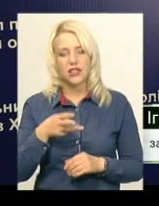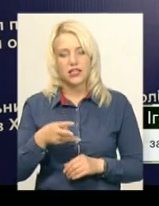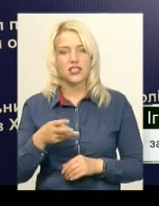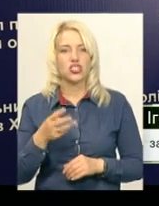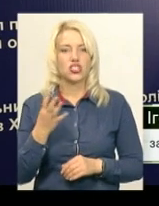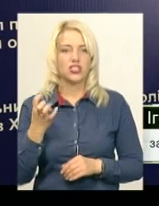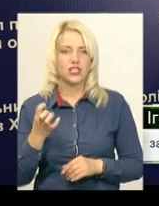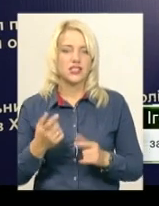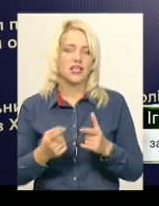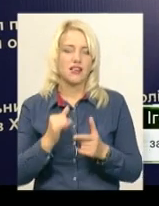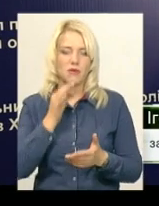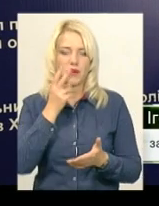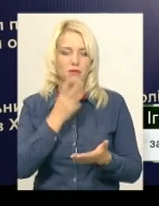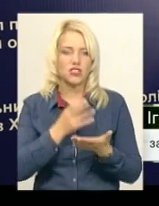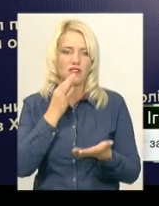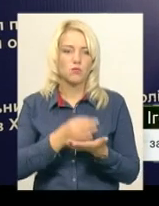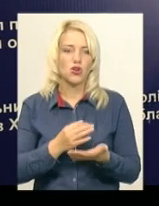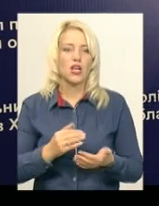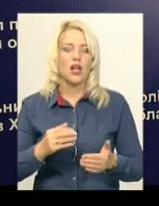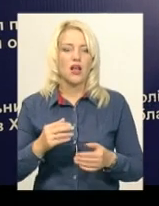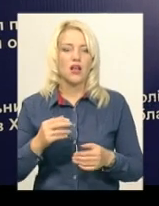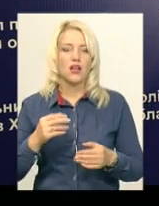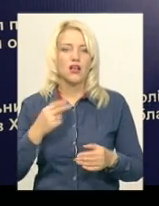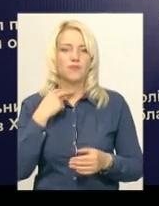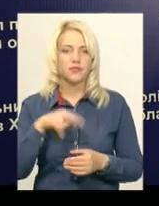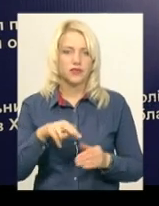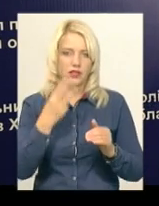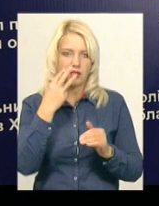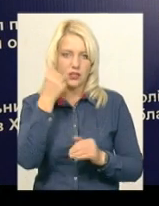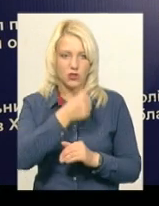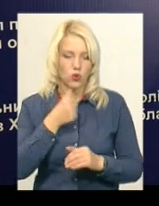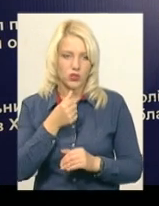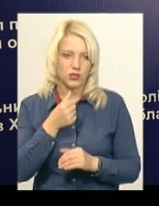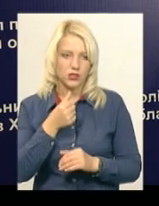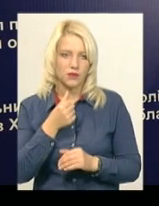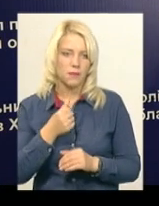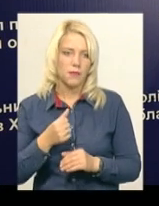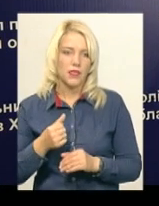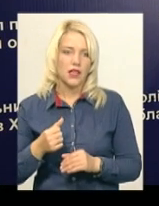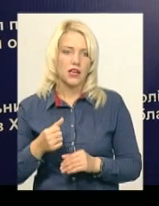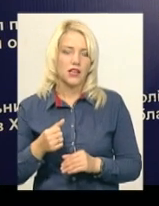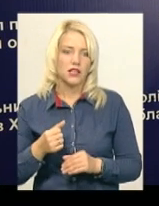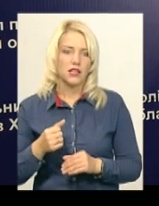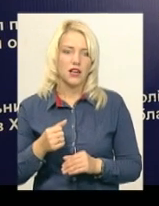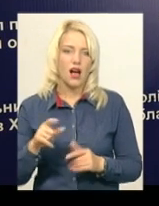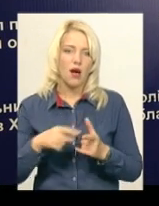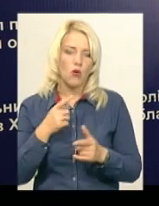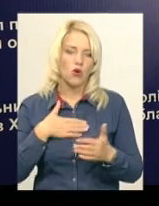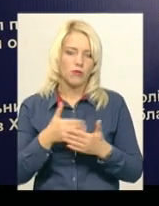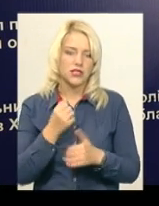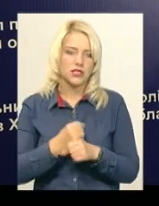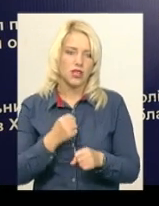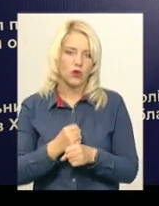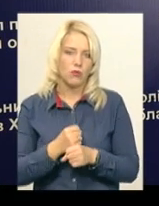Передбачена відповідальність шляхом обмеження волі до трьох років, шляхом накладення стягнення у виді громадських робіт від 160